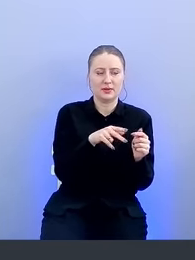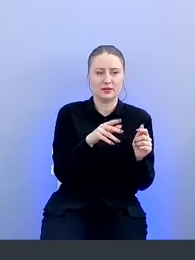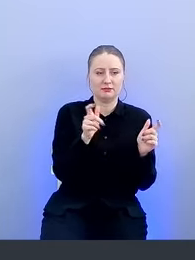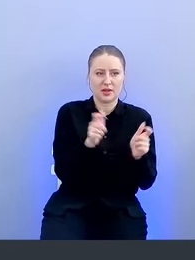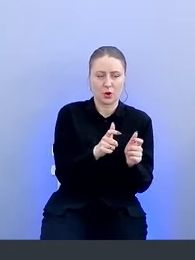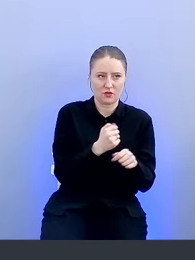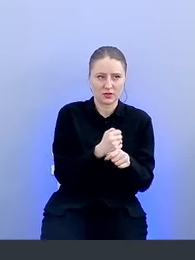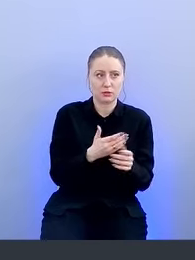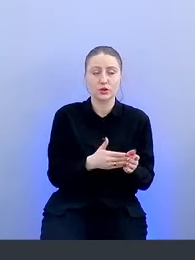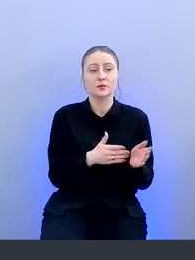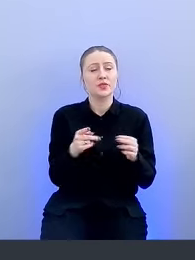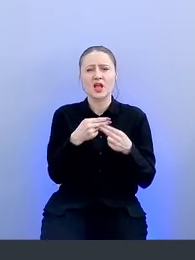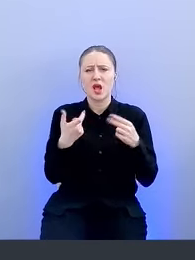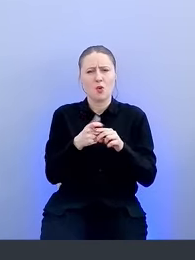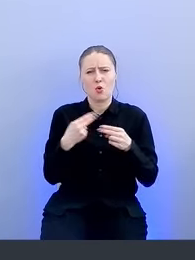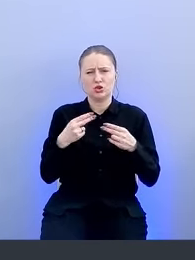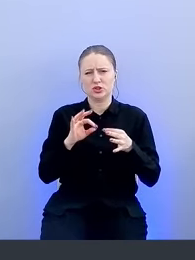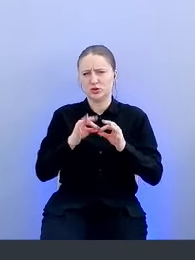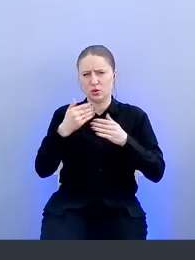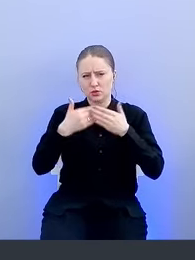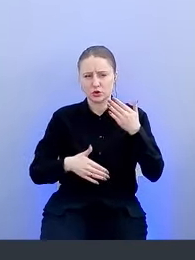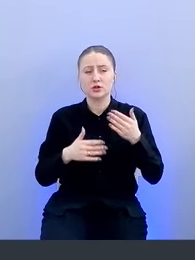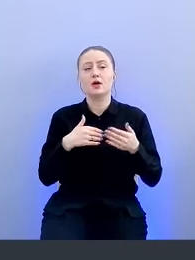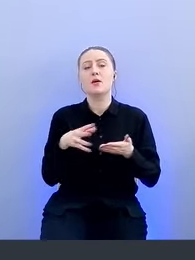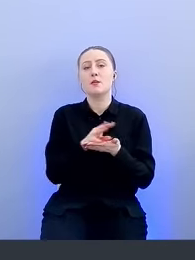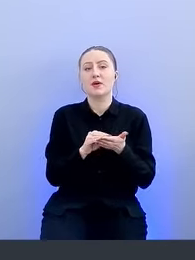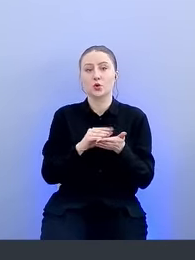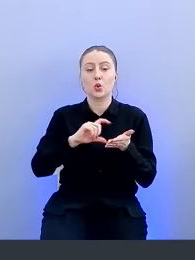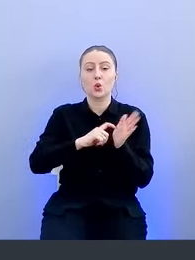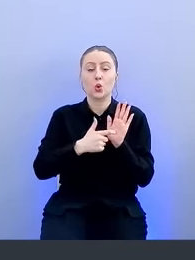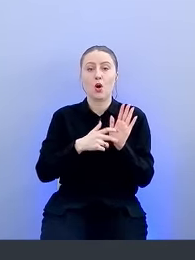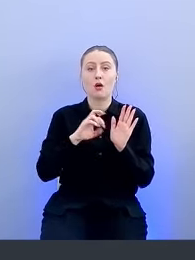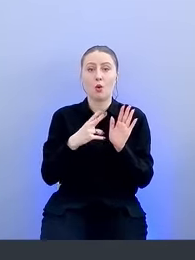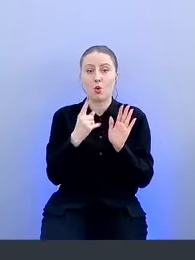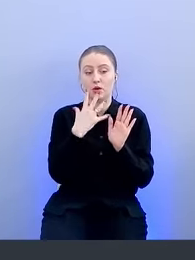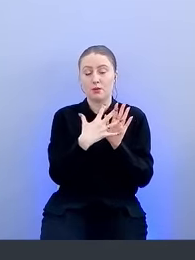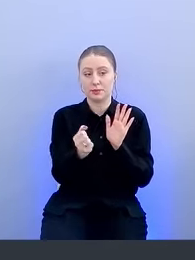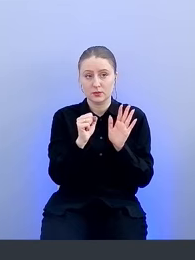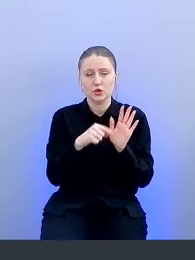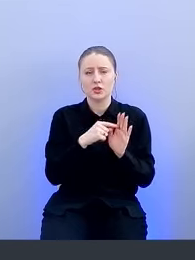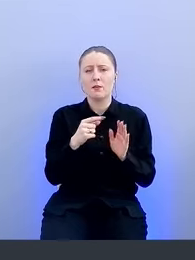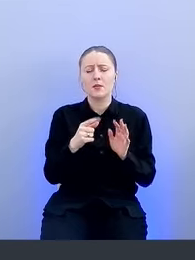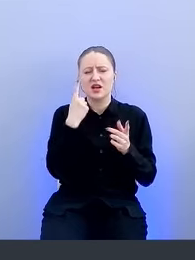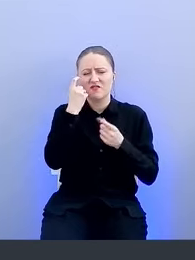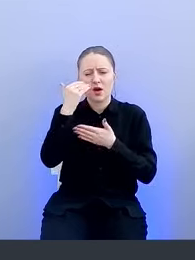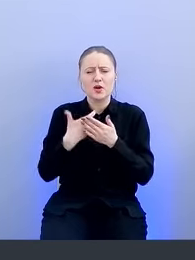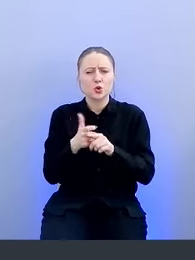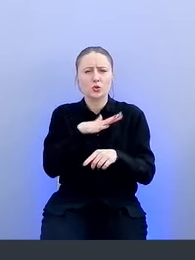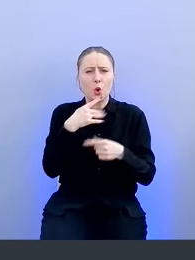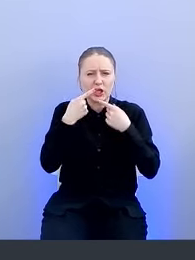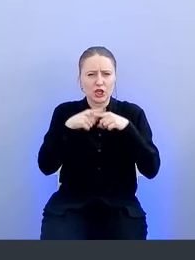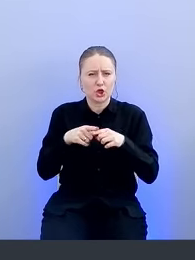Тема очень объемная. Повторю еще раз QR-код. Статья интересная, большая, в ней много технической информации.